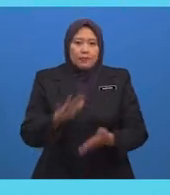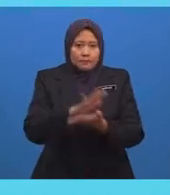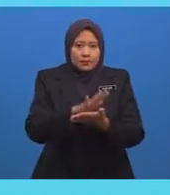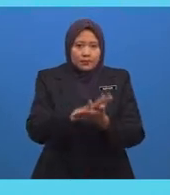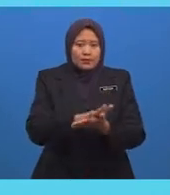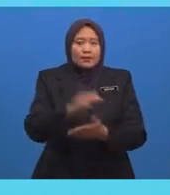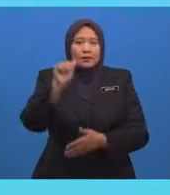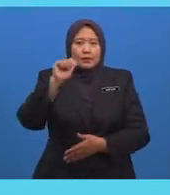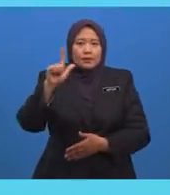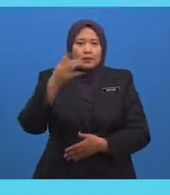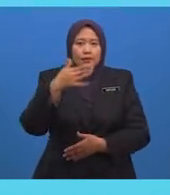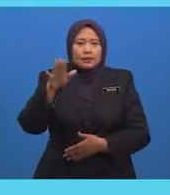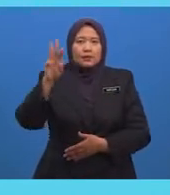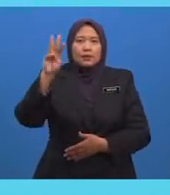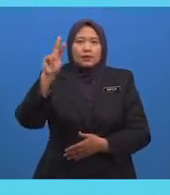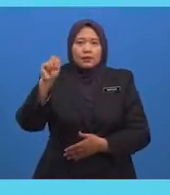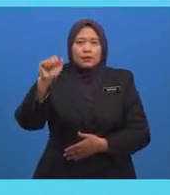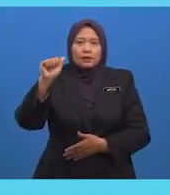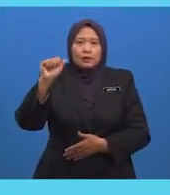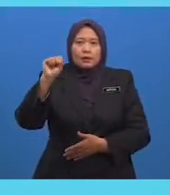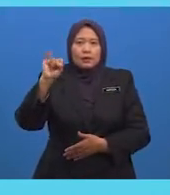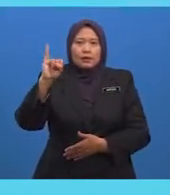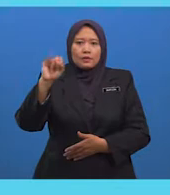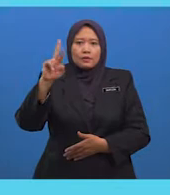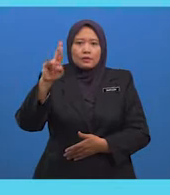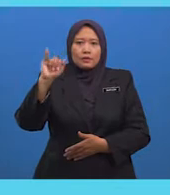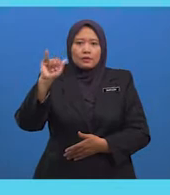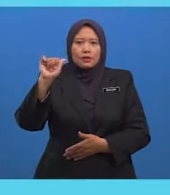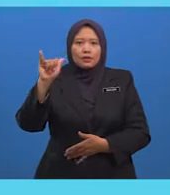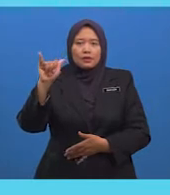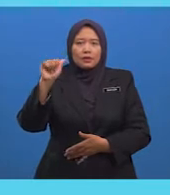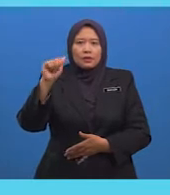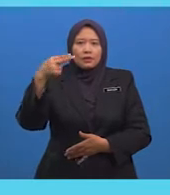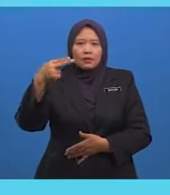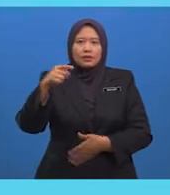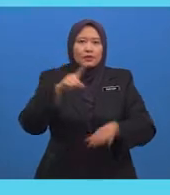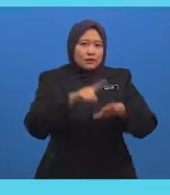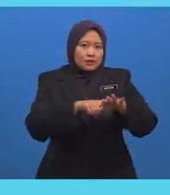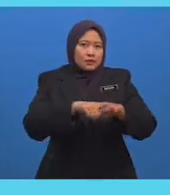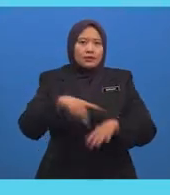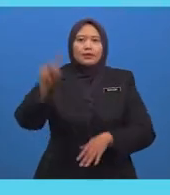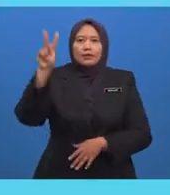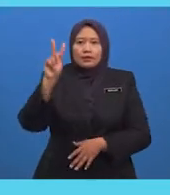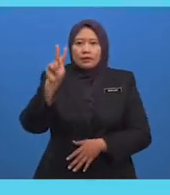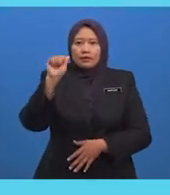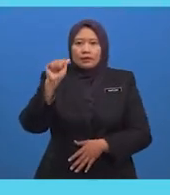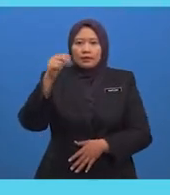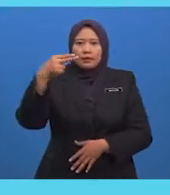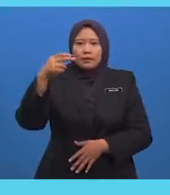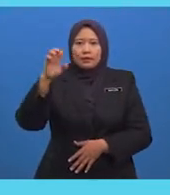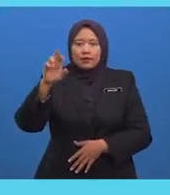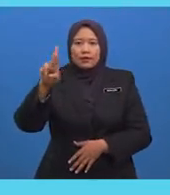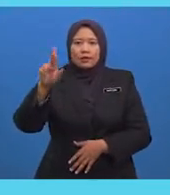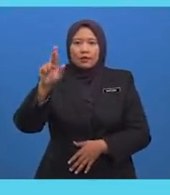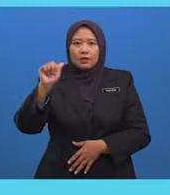Di Kahirah Yang didirikan Oleh Sultan Al-Adil Menurut Al-Makrizi